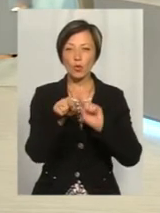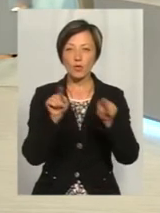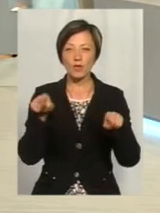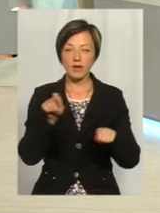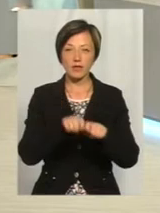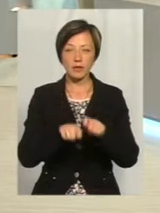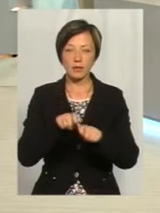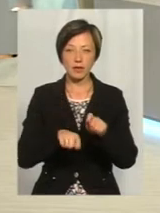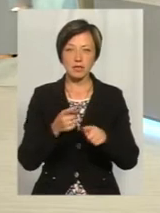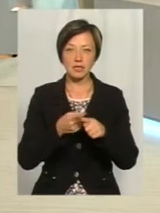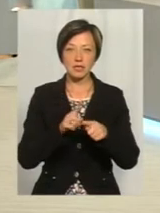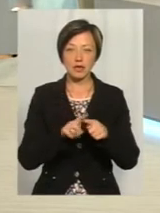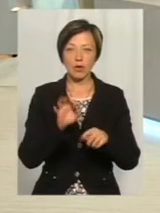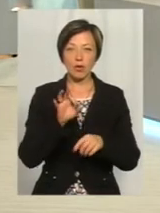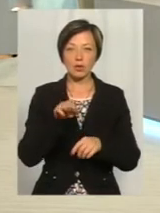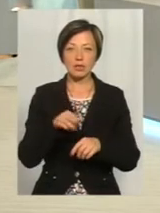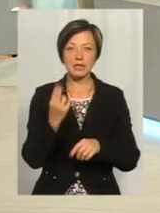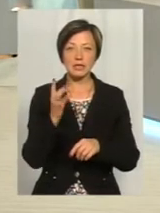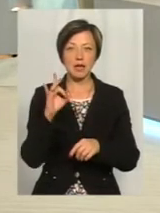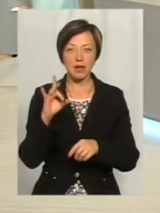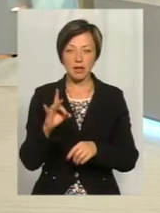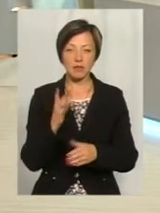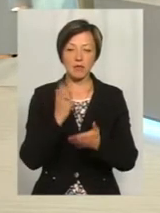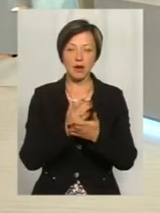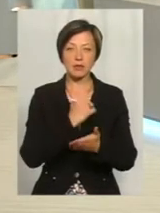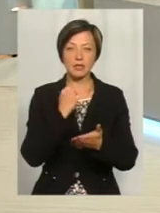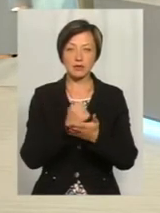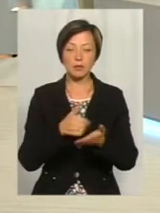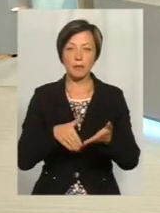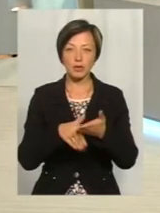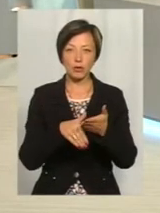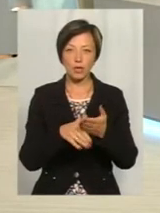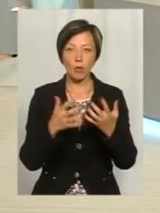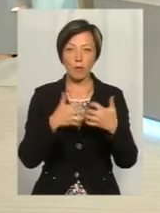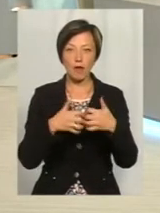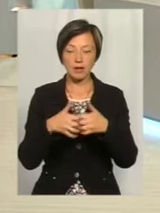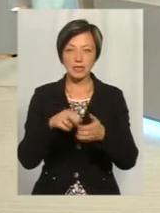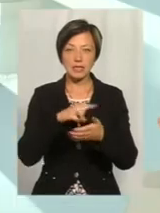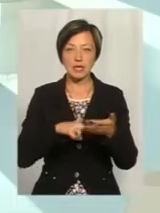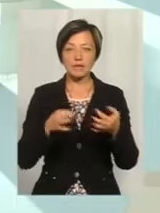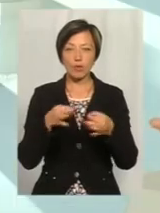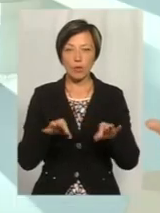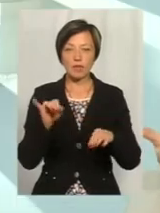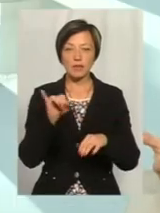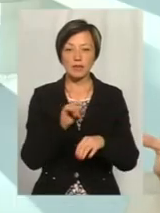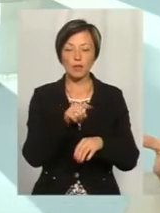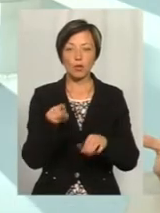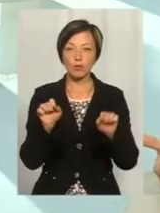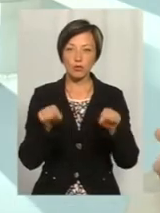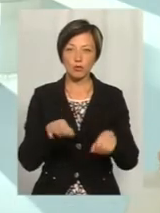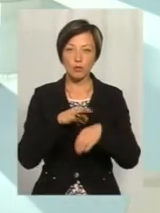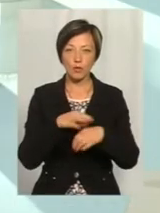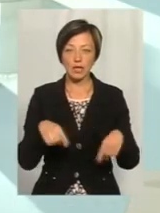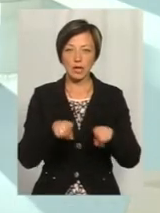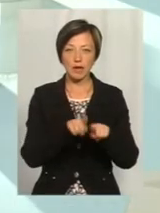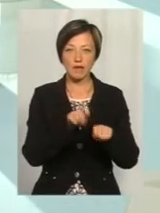проводить УДЦР, вони мають відповідну затверджену методику і відповідне обладнання сертифіковане, і зрештою лише вони можуть проводити такі